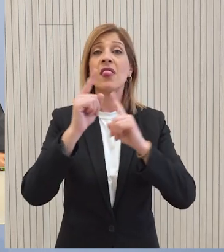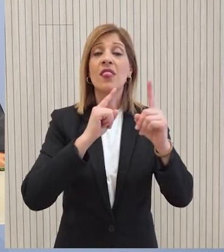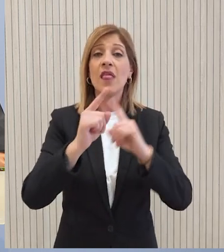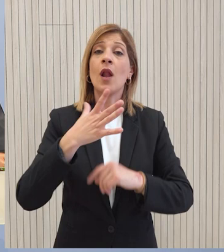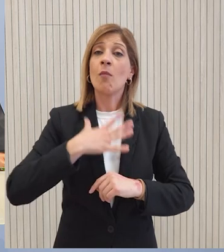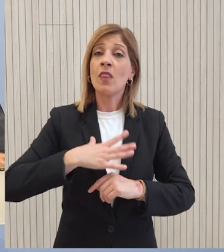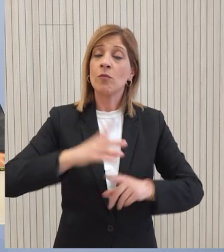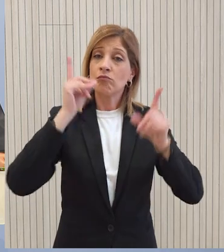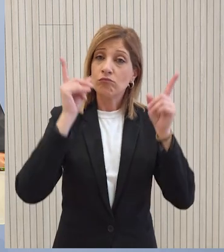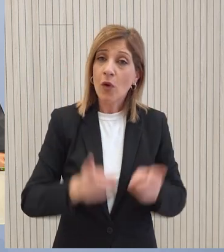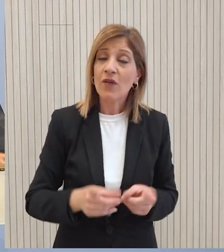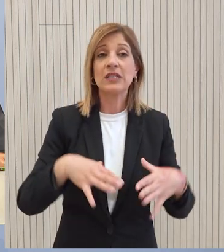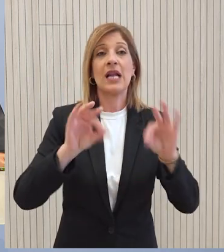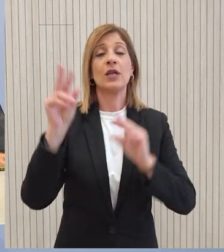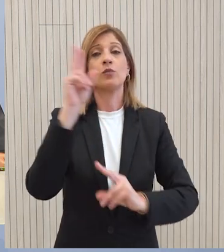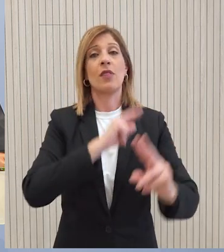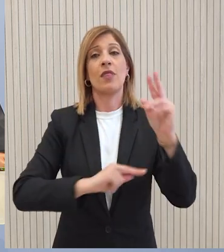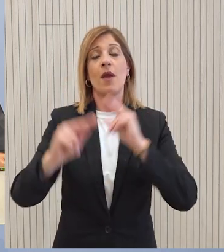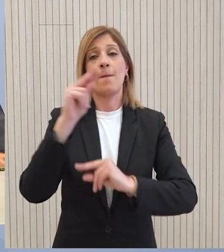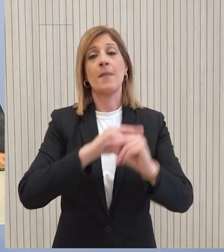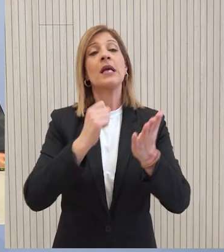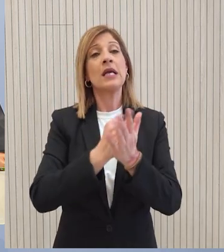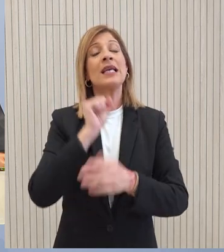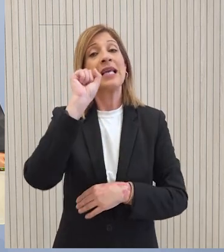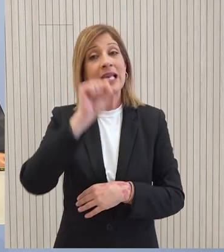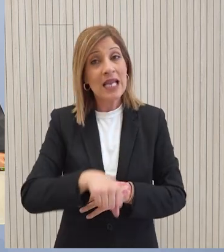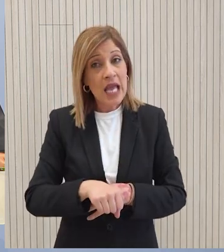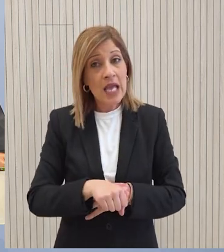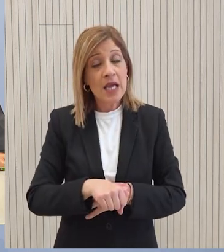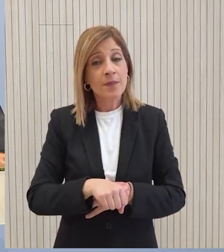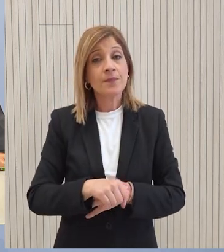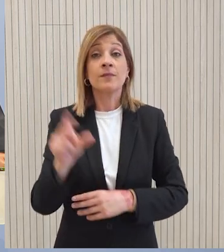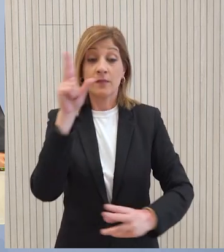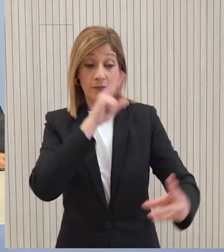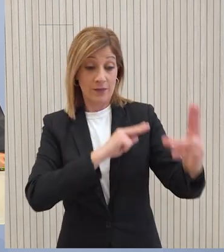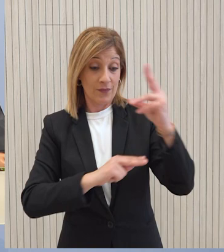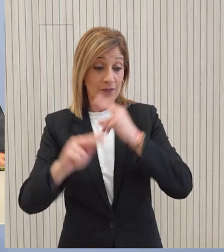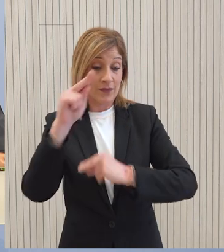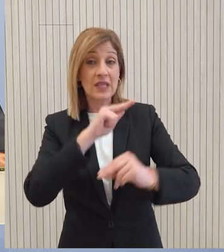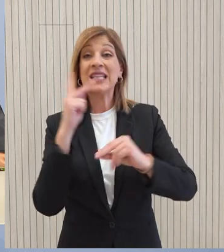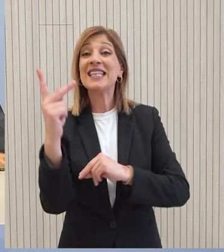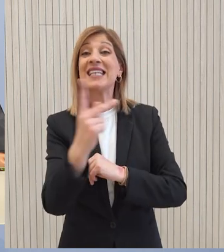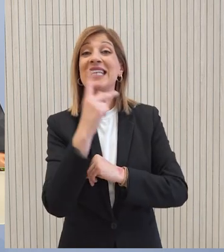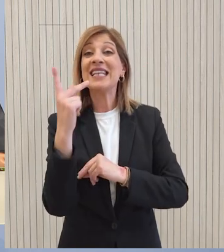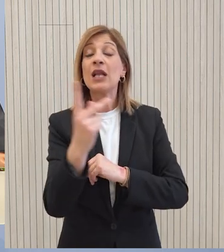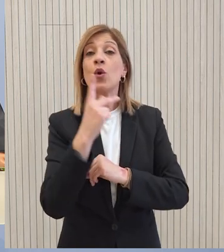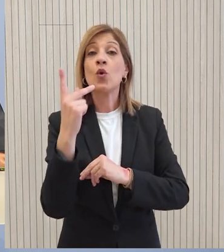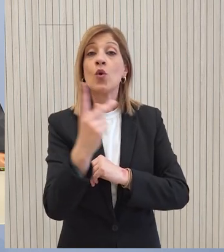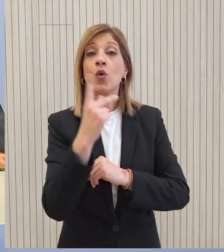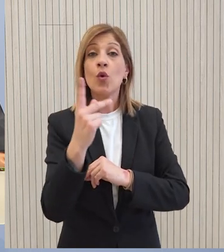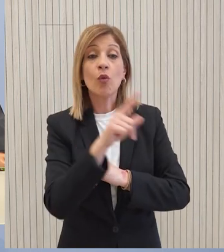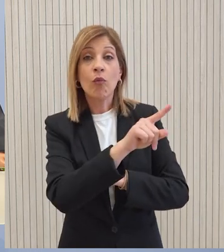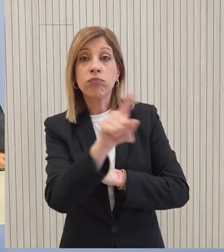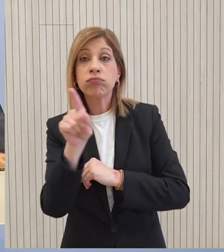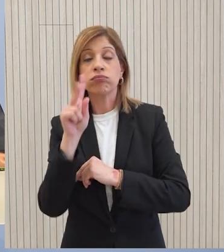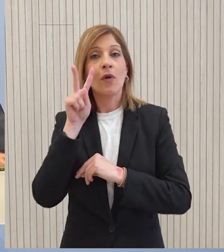δική μας αποφασιστικότητα και επανέναρξη των διαπραγματεύσεων και ναι η συνομιλία με την κοινωνία όταν αυτή είναι ιδιαίτερα σε